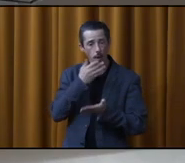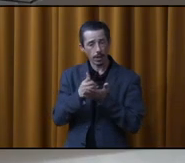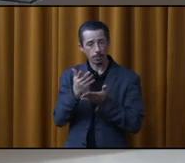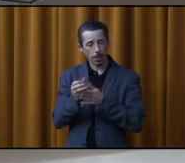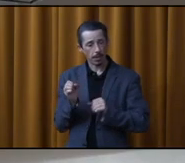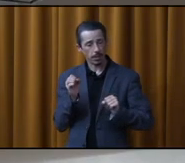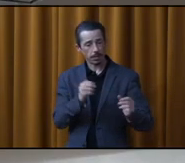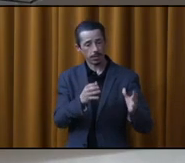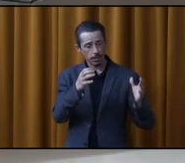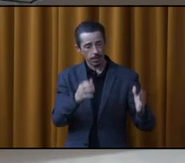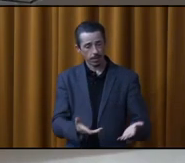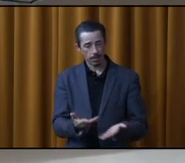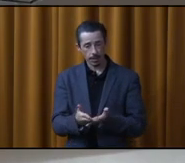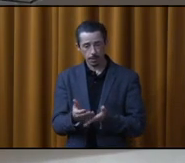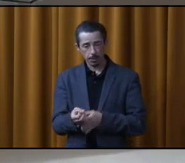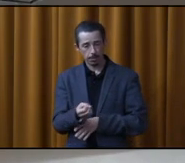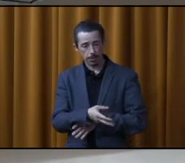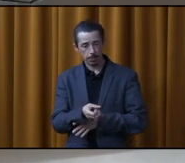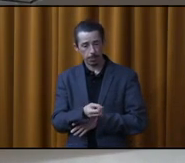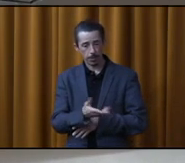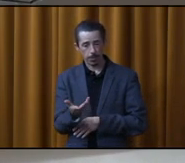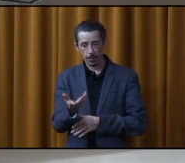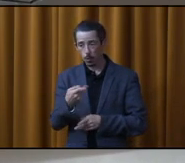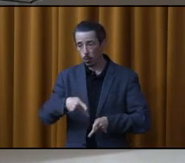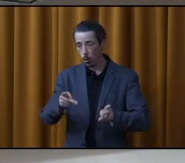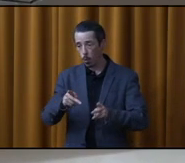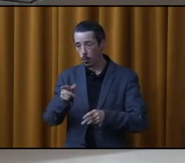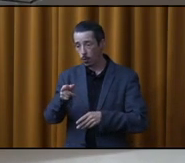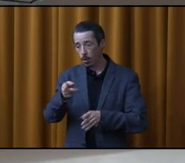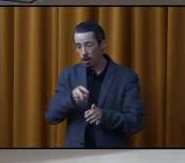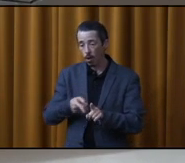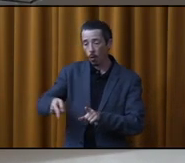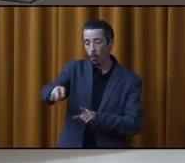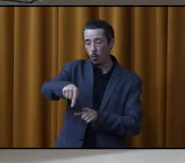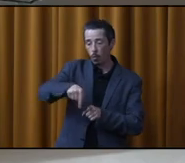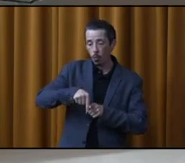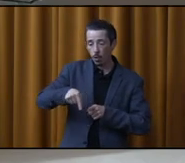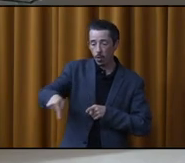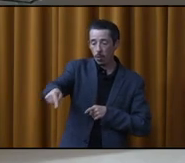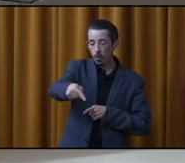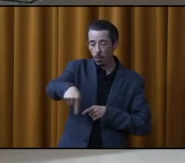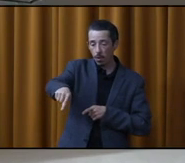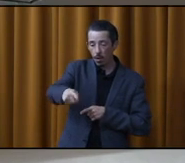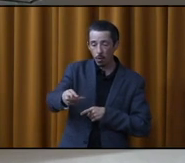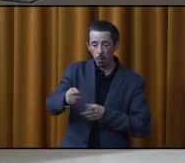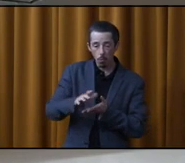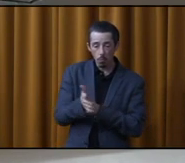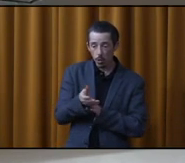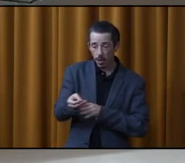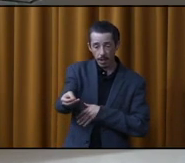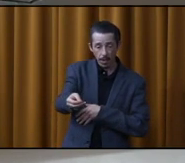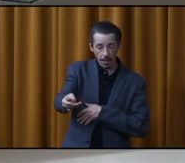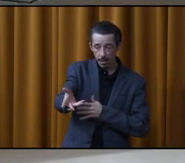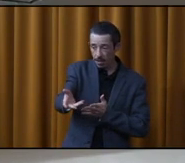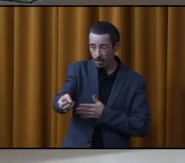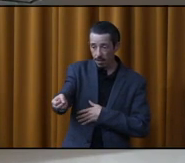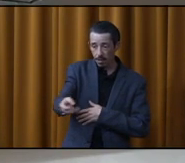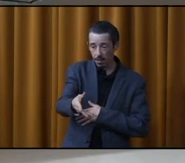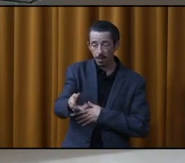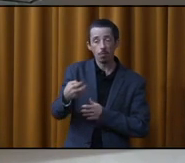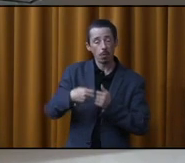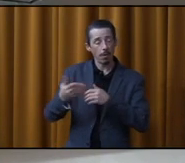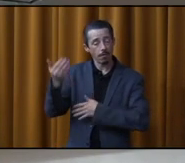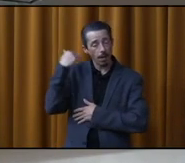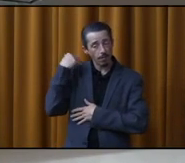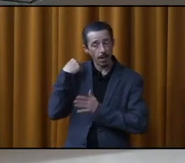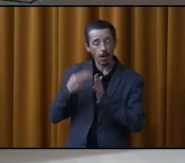dans un sanitaire, juste parce que sur la rue Gagné est un cul-de-sac, possiblement l'eau est brouillée, mais il faut qu'on règle le problème. Je vous en ai déjà parlé